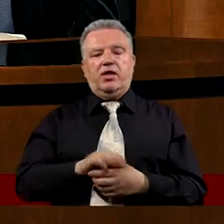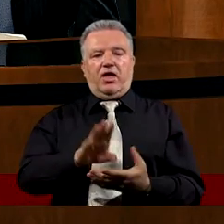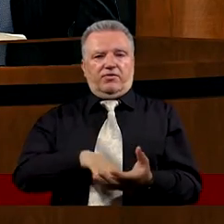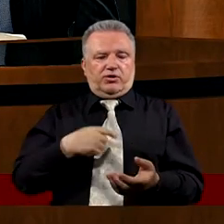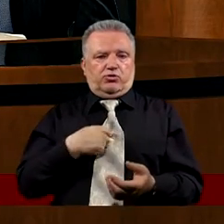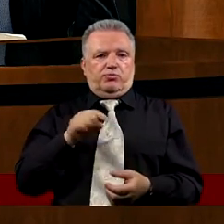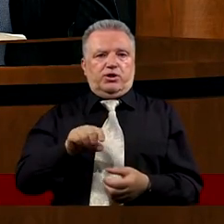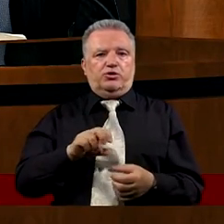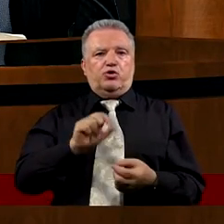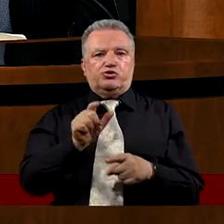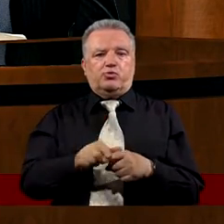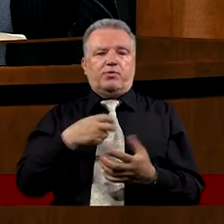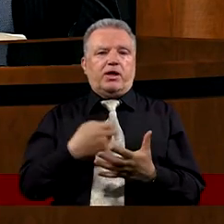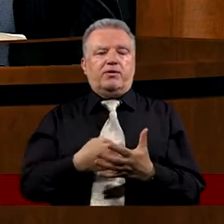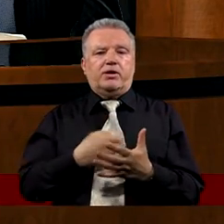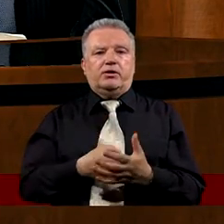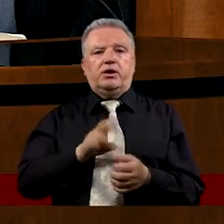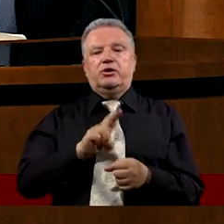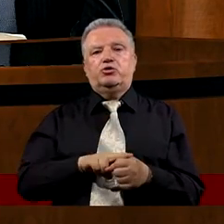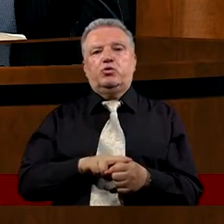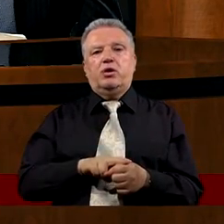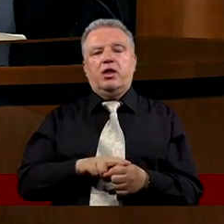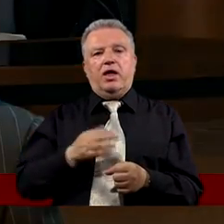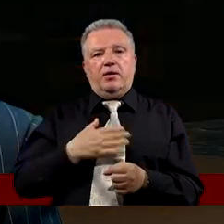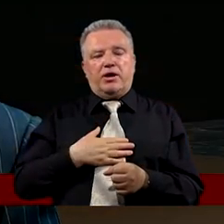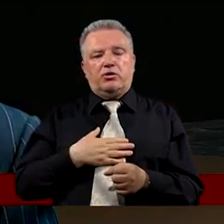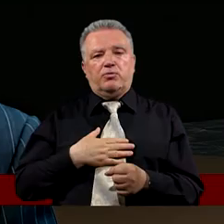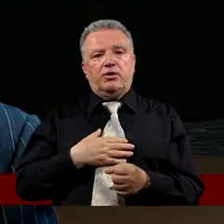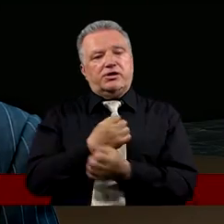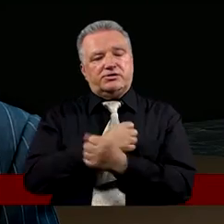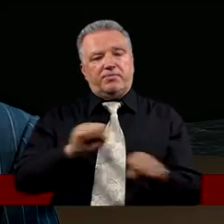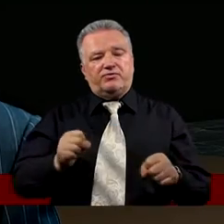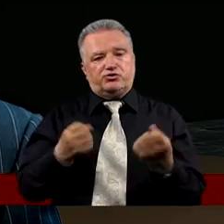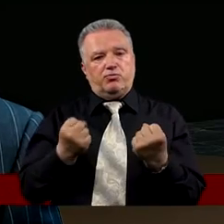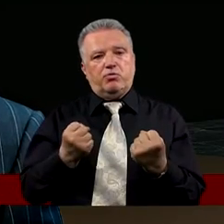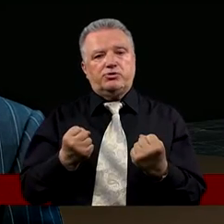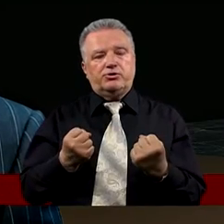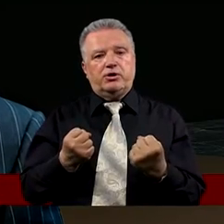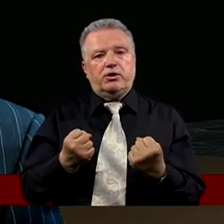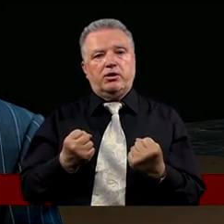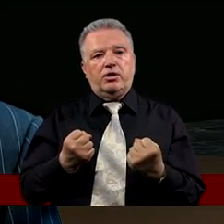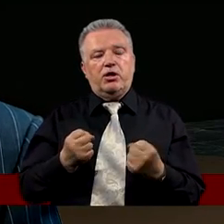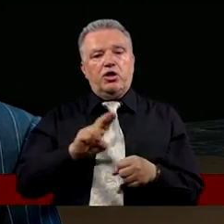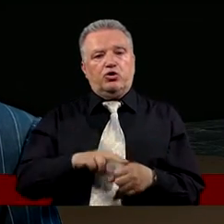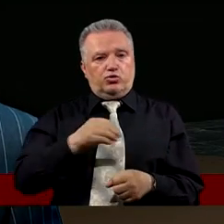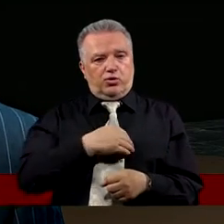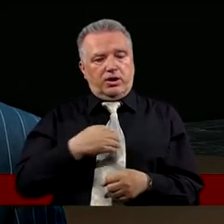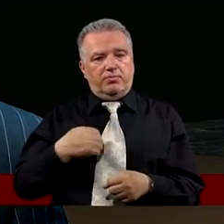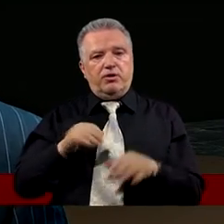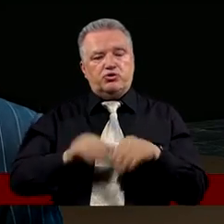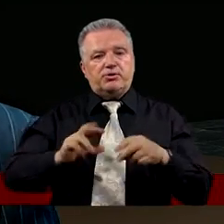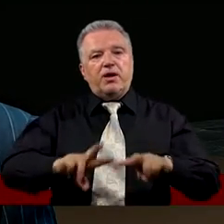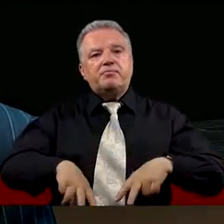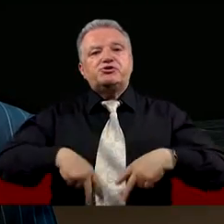Według mnie to są słowa Ewangelii Które mają zbawczą moc I którą my możemy tą